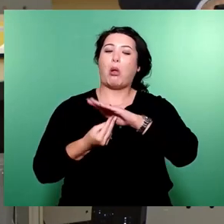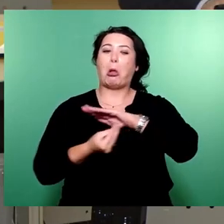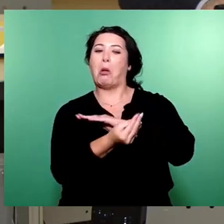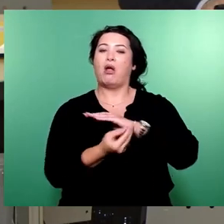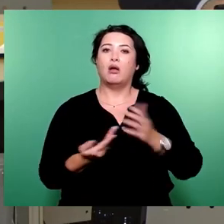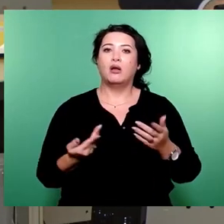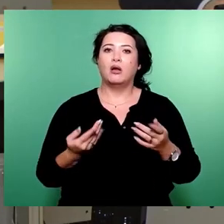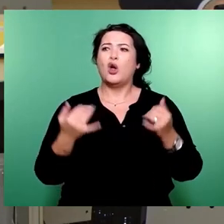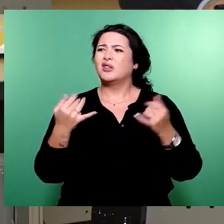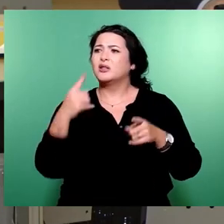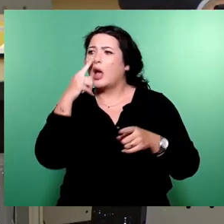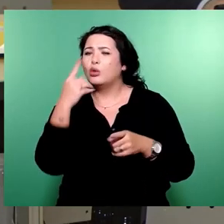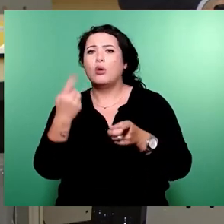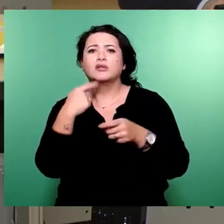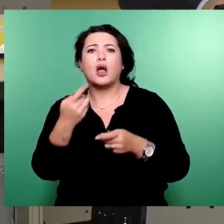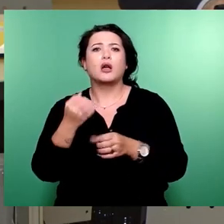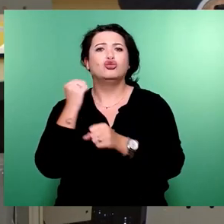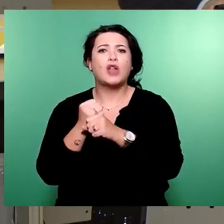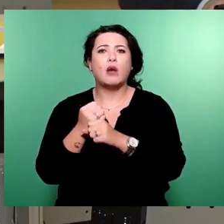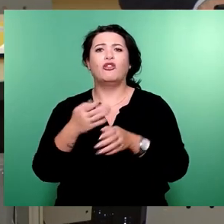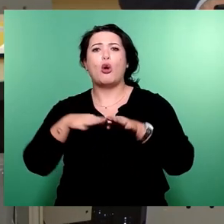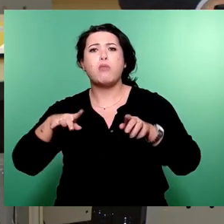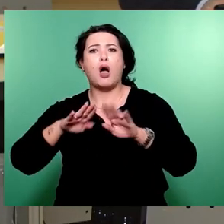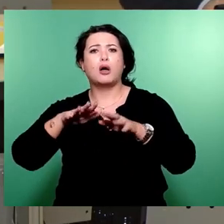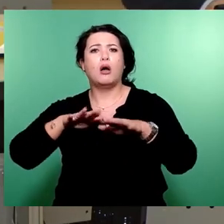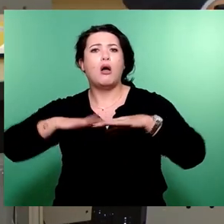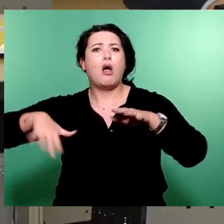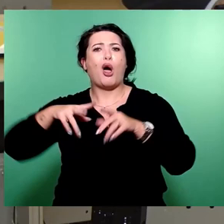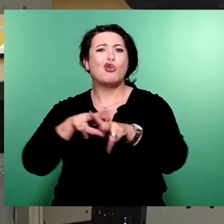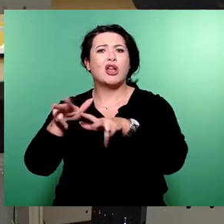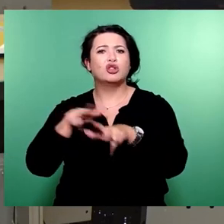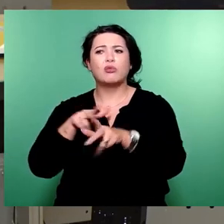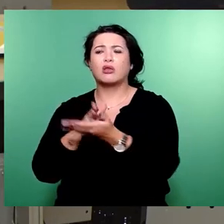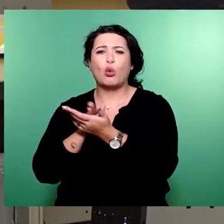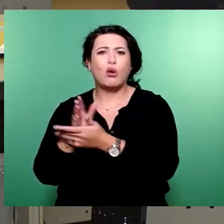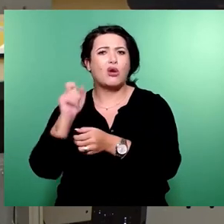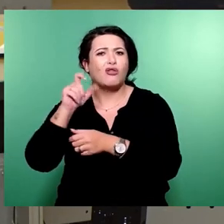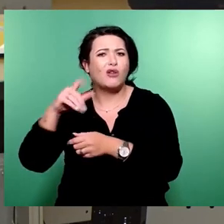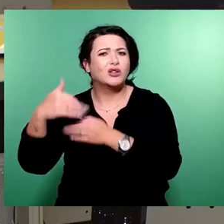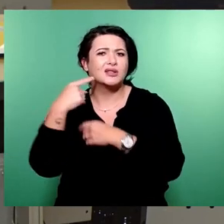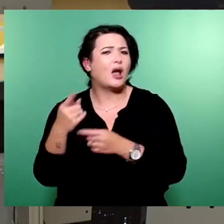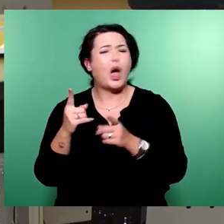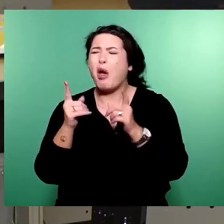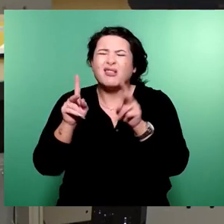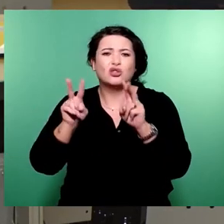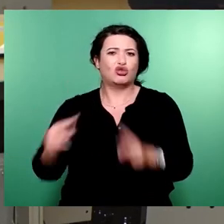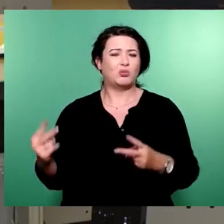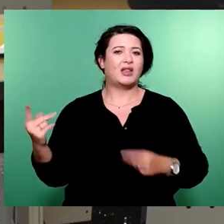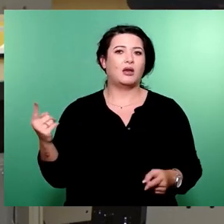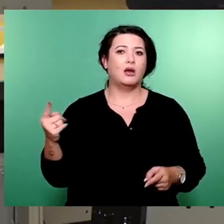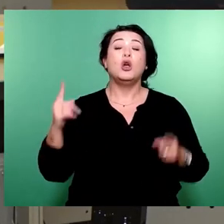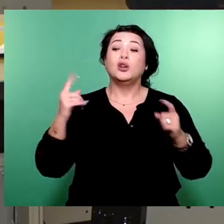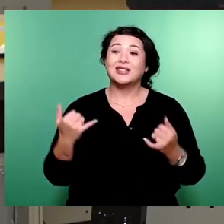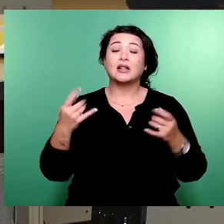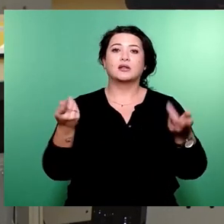Parkraummanagement. Der hat wirklich nie bis übers Komma hinaus gelesen. Es stimmt einfach nicht. So, und dieser Beschluss ist jetzt Gott sei